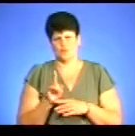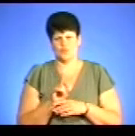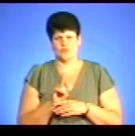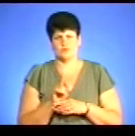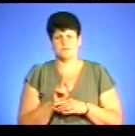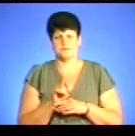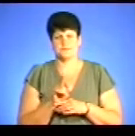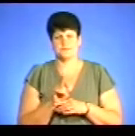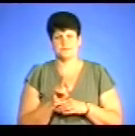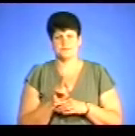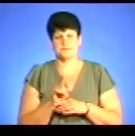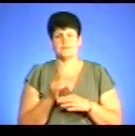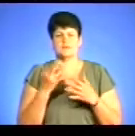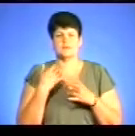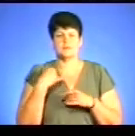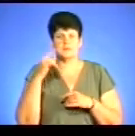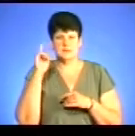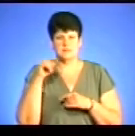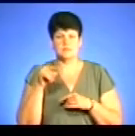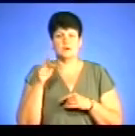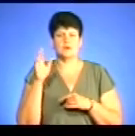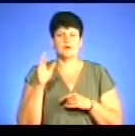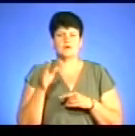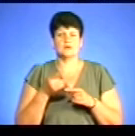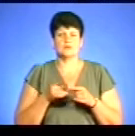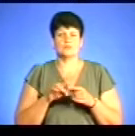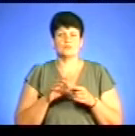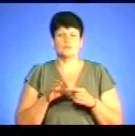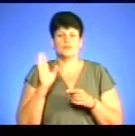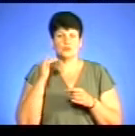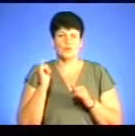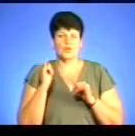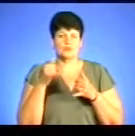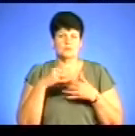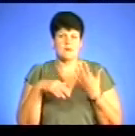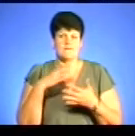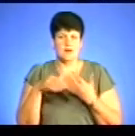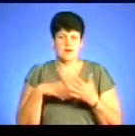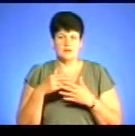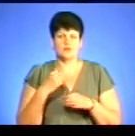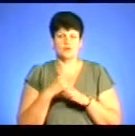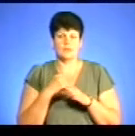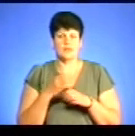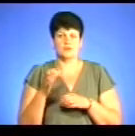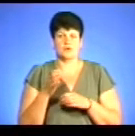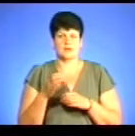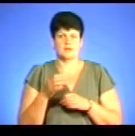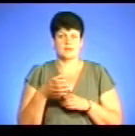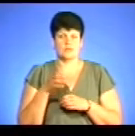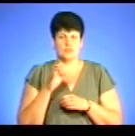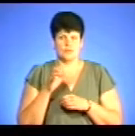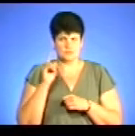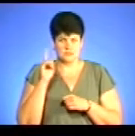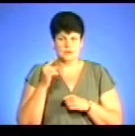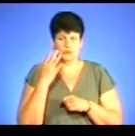там, оскільки нам відомо, навіть вода була привозна, вони привозили воду, розбавляли, таким шляхом робили алкогольні напої. Чи відомо, куди збували